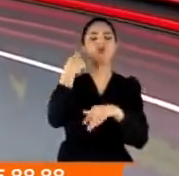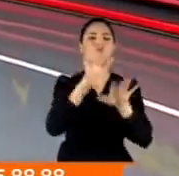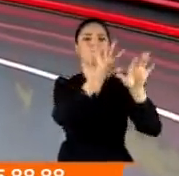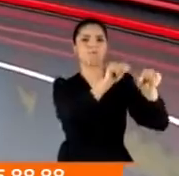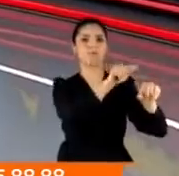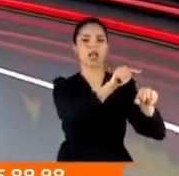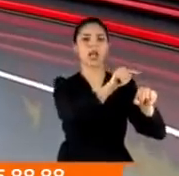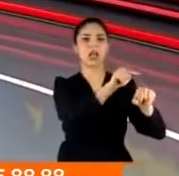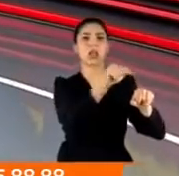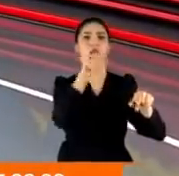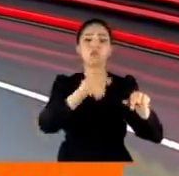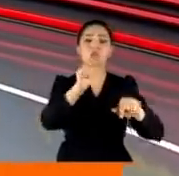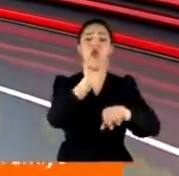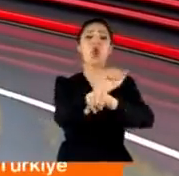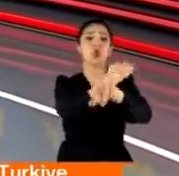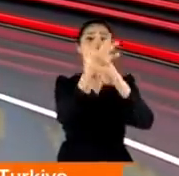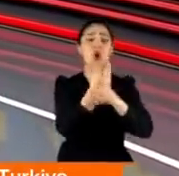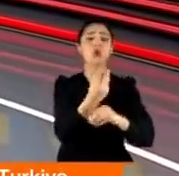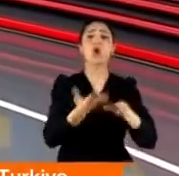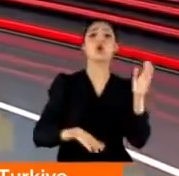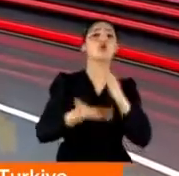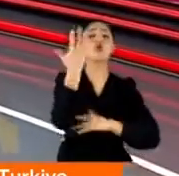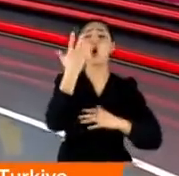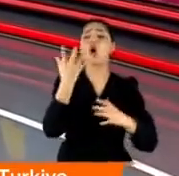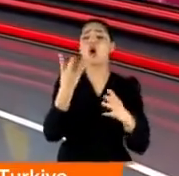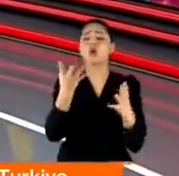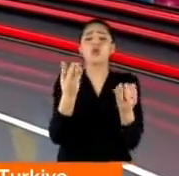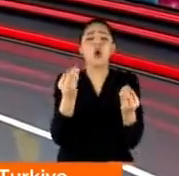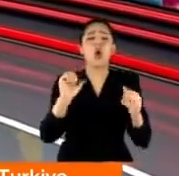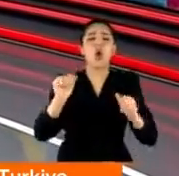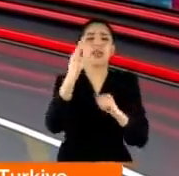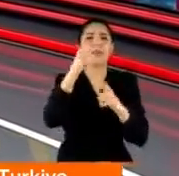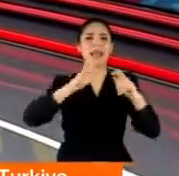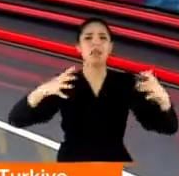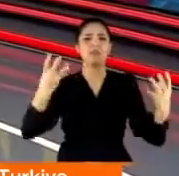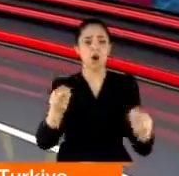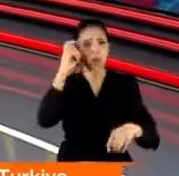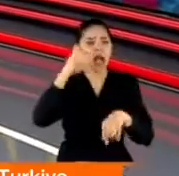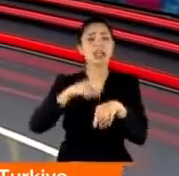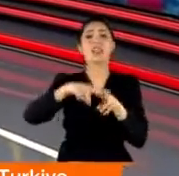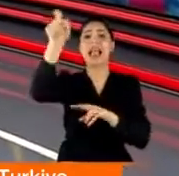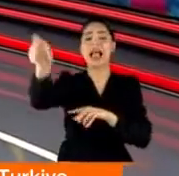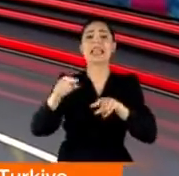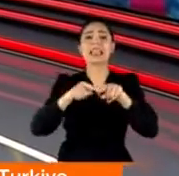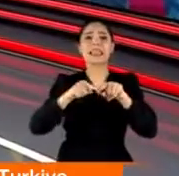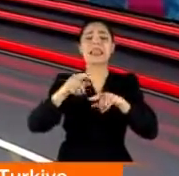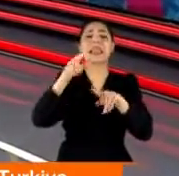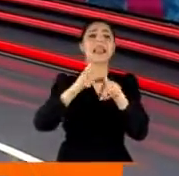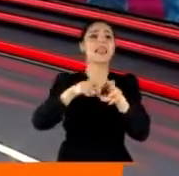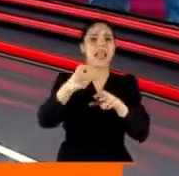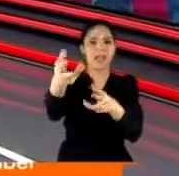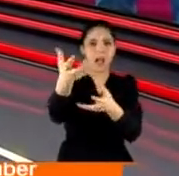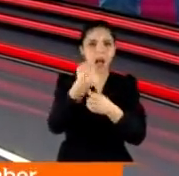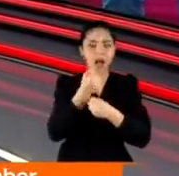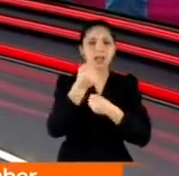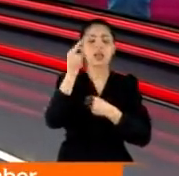yakalanmıştı kız kıvrak. Bugün tutuklandı. Çok önemli bir gelişme daha oldu hatırlayacaksınız. Aleyna Çakır'ın tırnak arasından alınan DNA ile